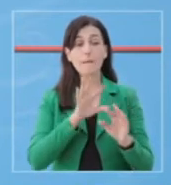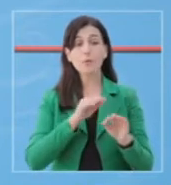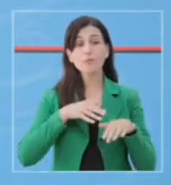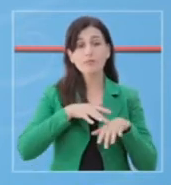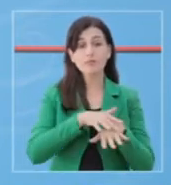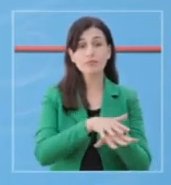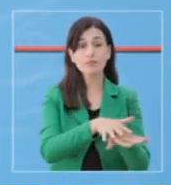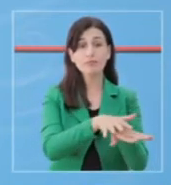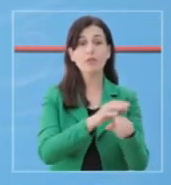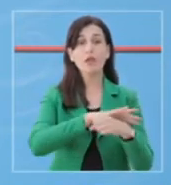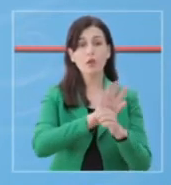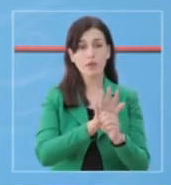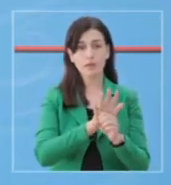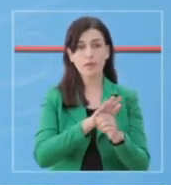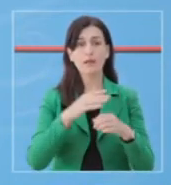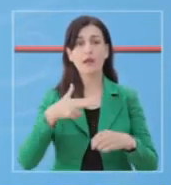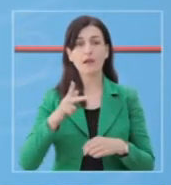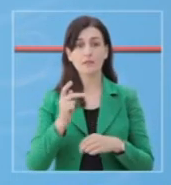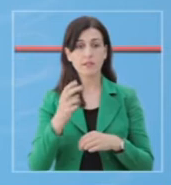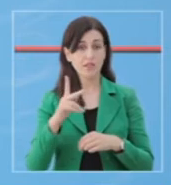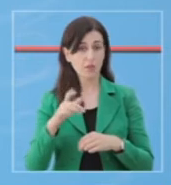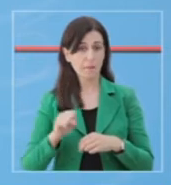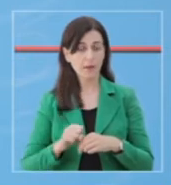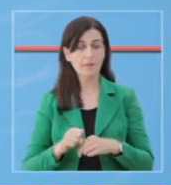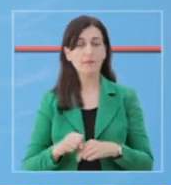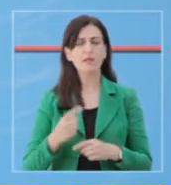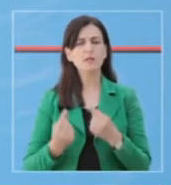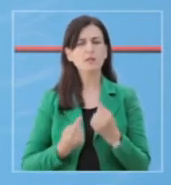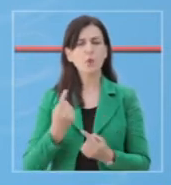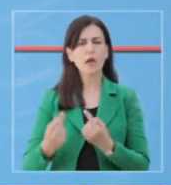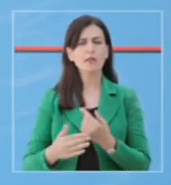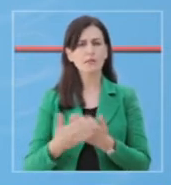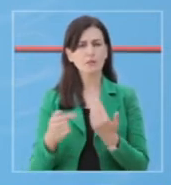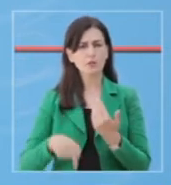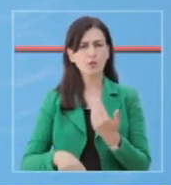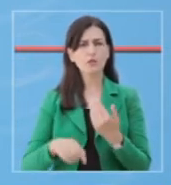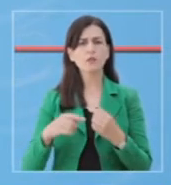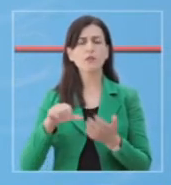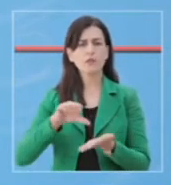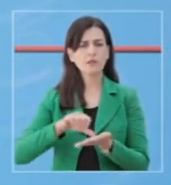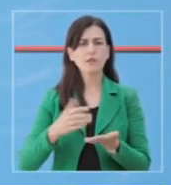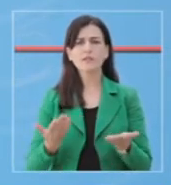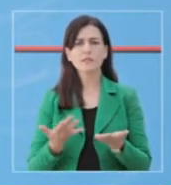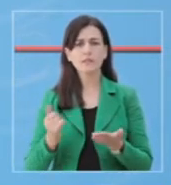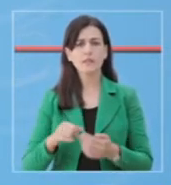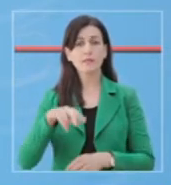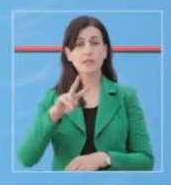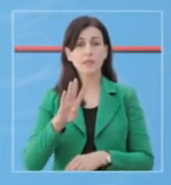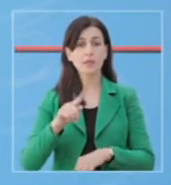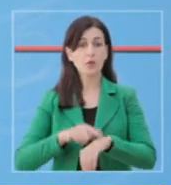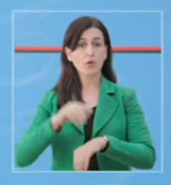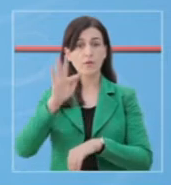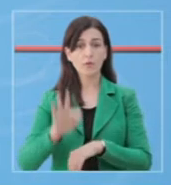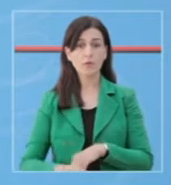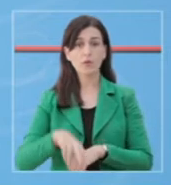hapjen e infekcionit. Ju informojmë për situatën epidemiologike në vënd. Gjatë 24 orve të fundit janë